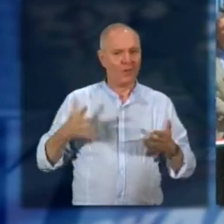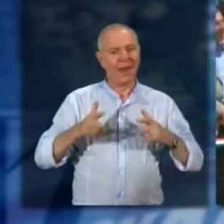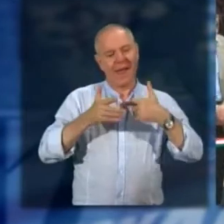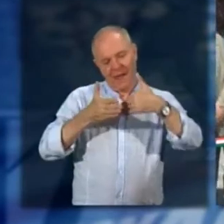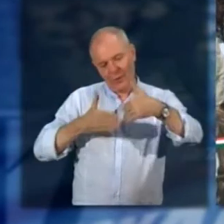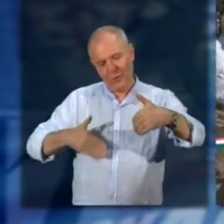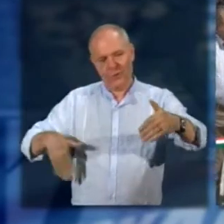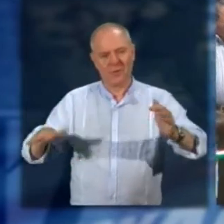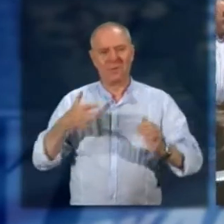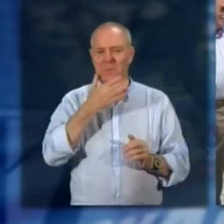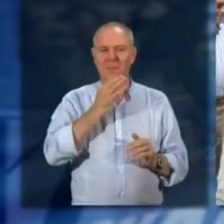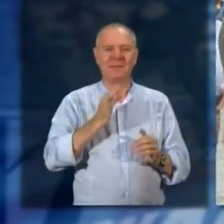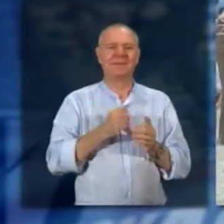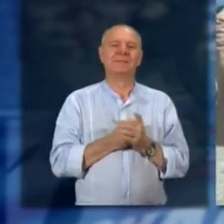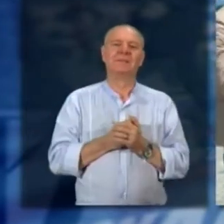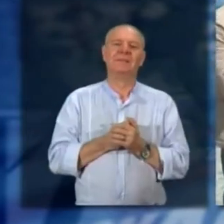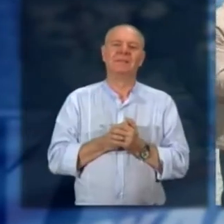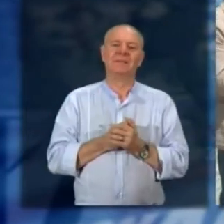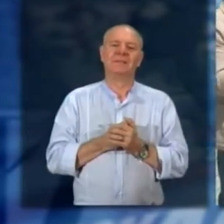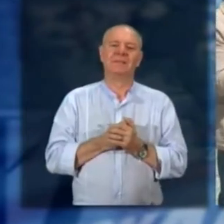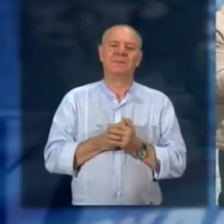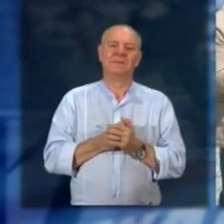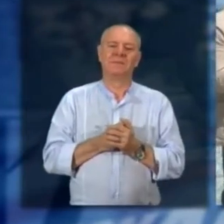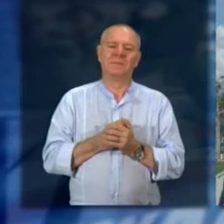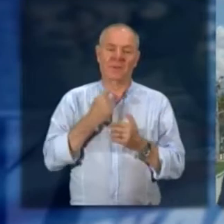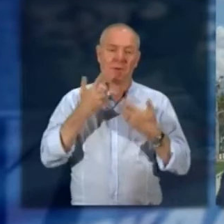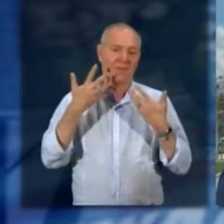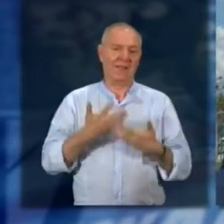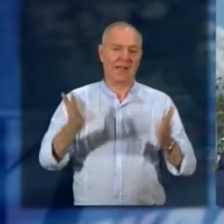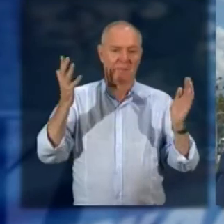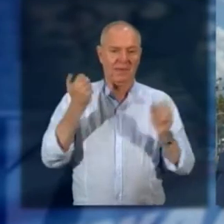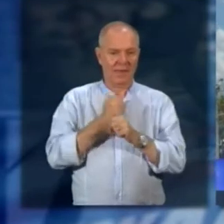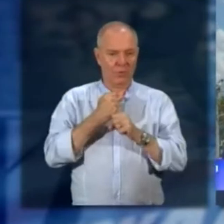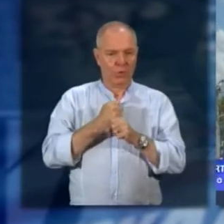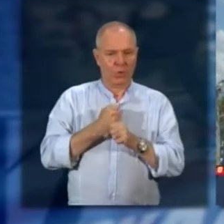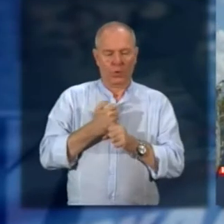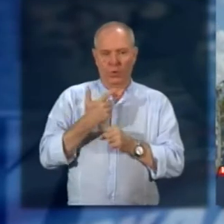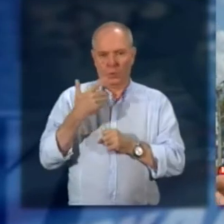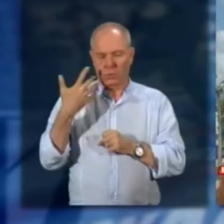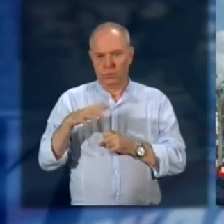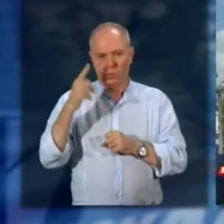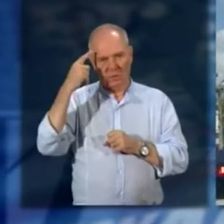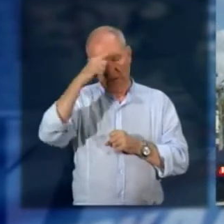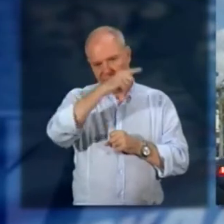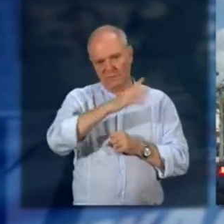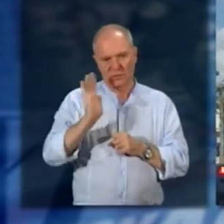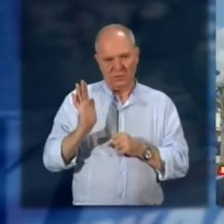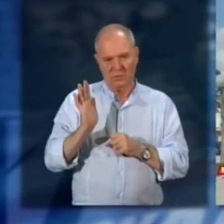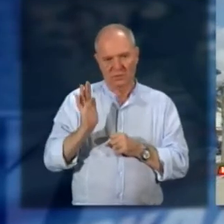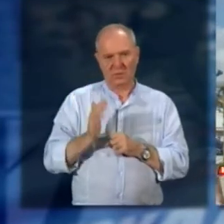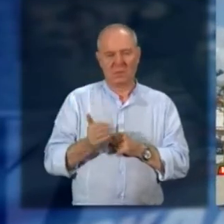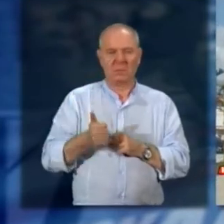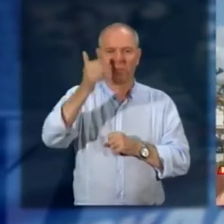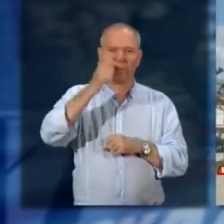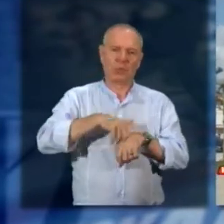vederlo fiorito di ombrelloni e tavolini sì assolutamente finalmente abbiamo finito è stato un lavoro tra tutto tra la prima parte